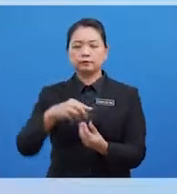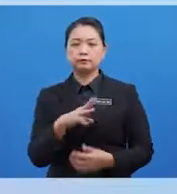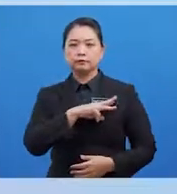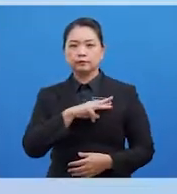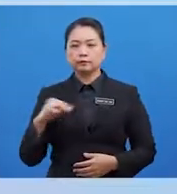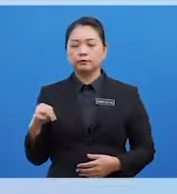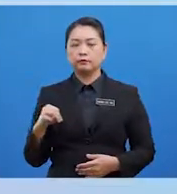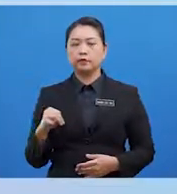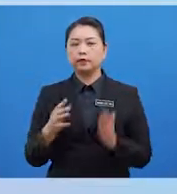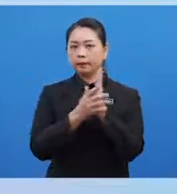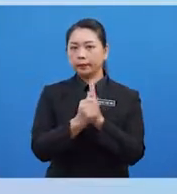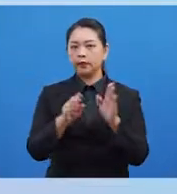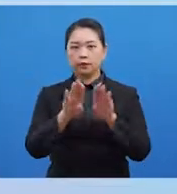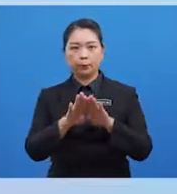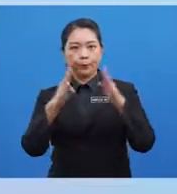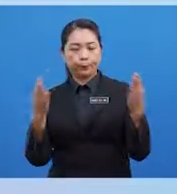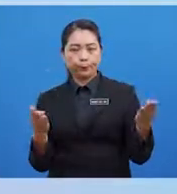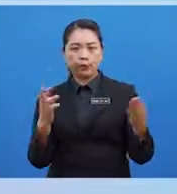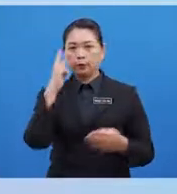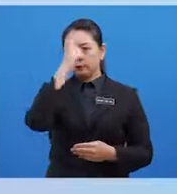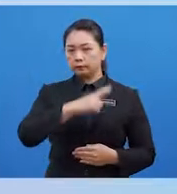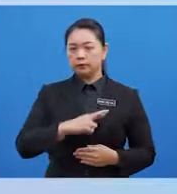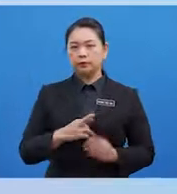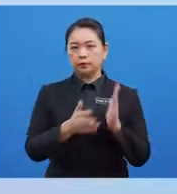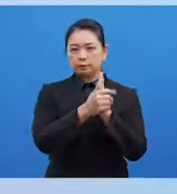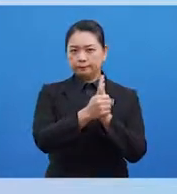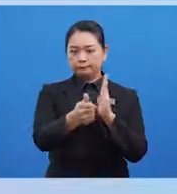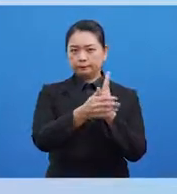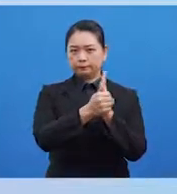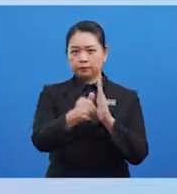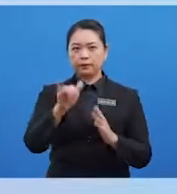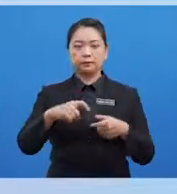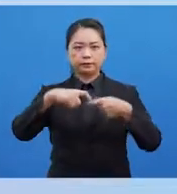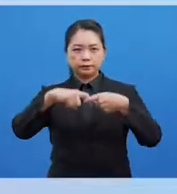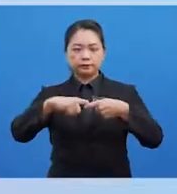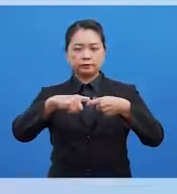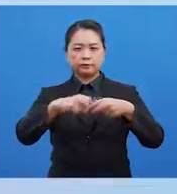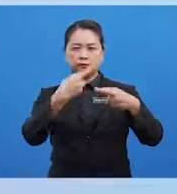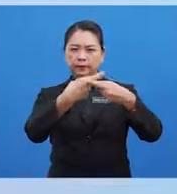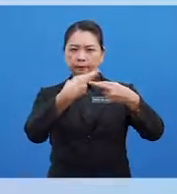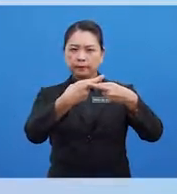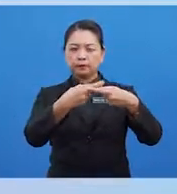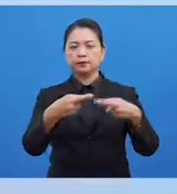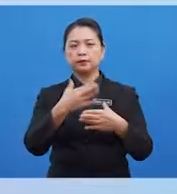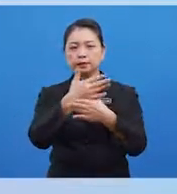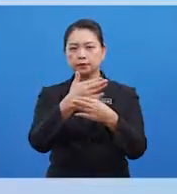kemahiran terbuka Yang ini open skill Merupakan kemahiran-kemahiran yang berkait rapat Dengan persekitaran dengan atlet